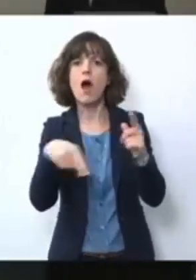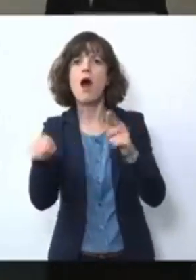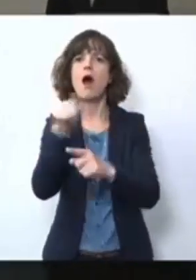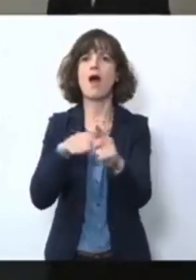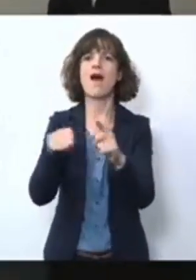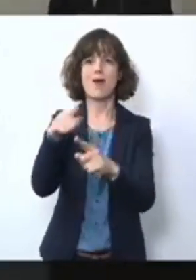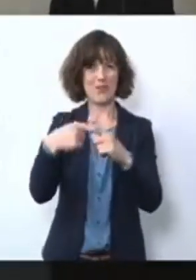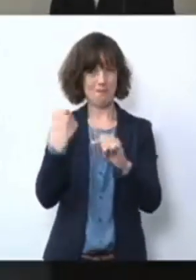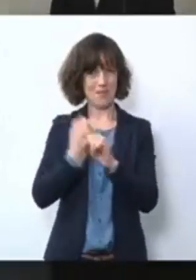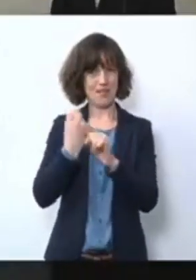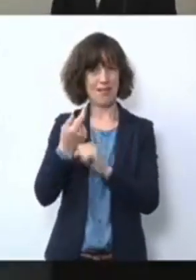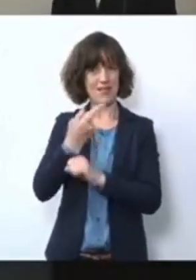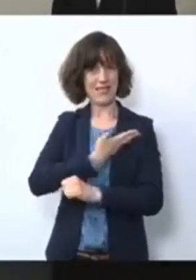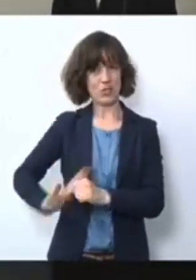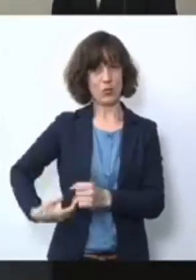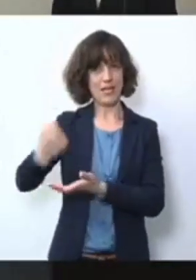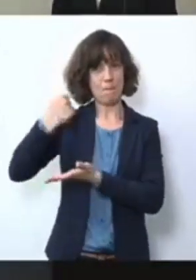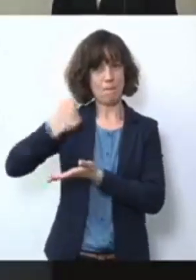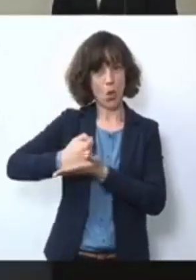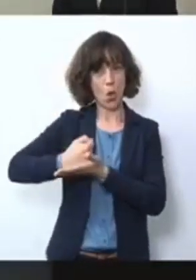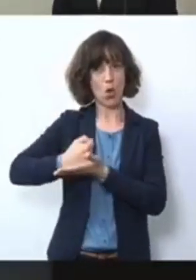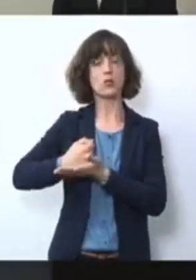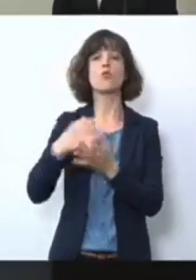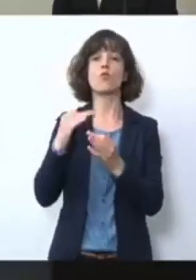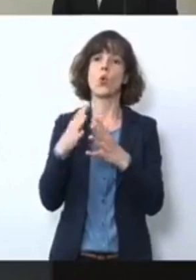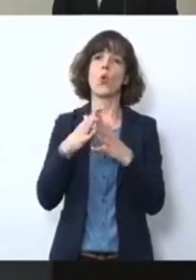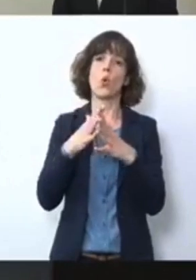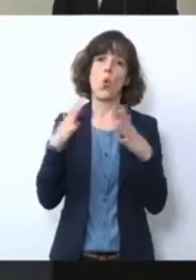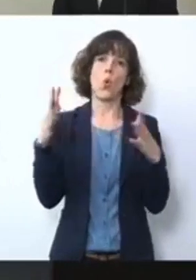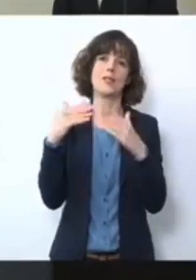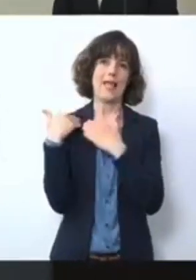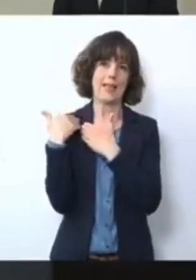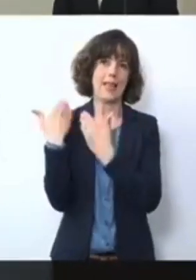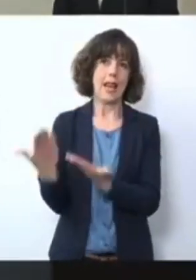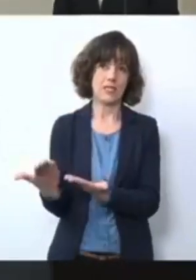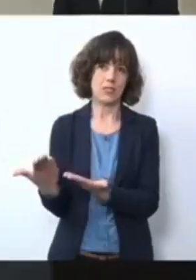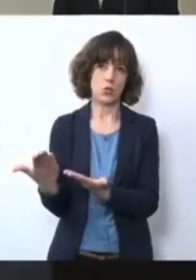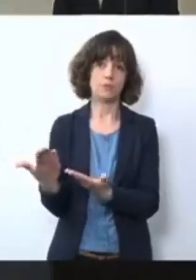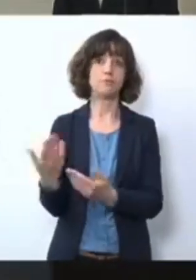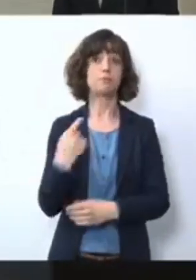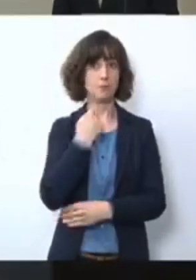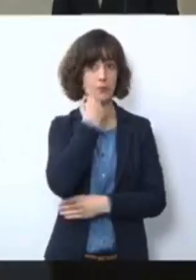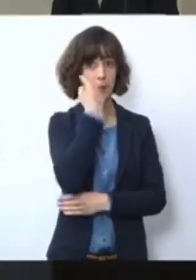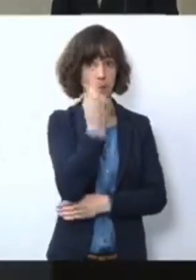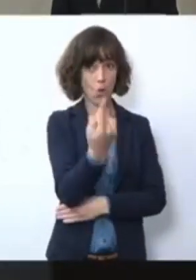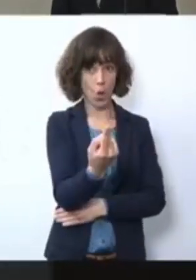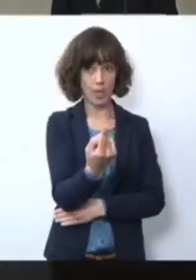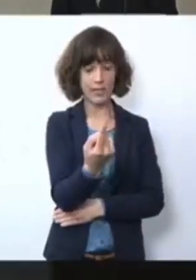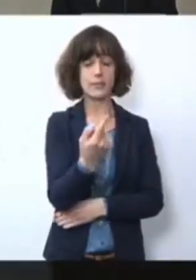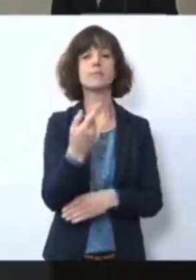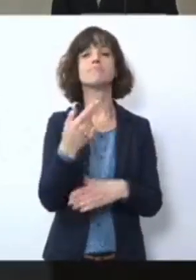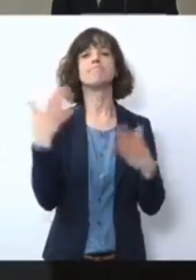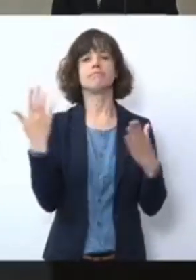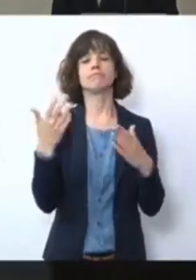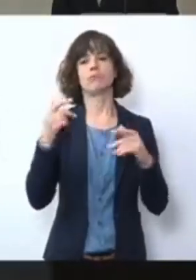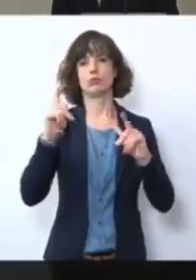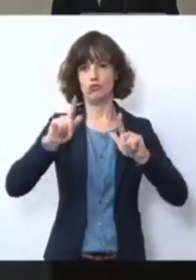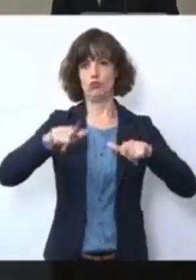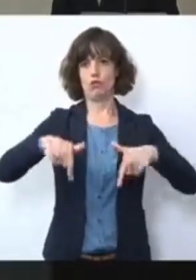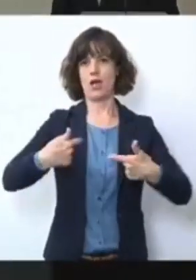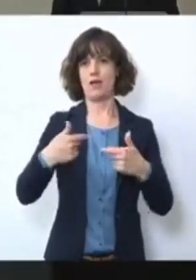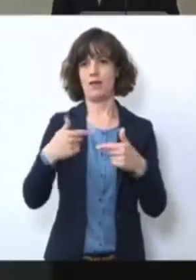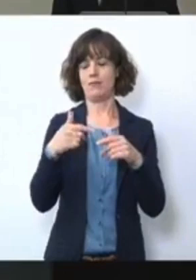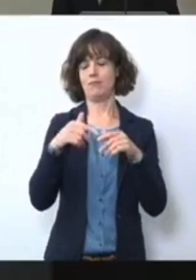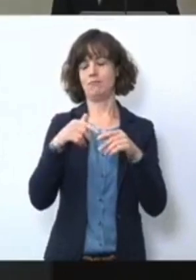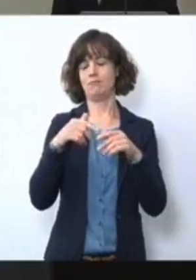Mitarbeiter der Gesundheitsbehörden werden einfach ganz klar entlastet. Morgen findet dann der Kickoff statt für